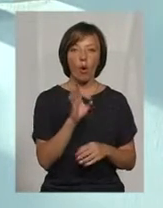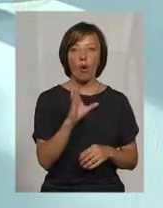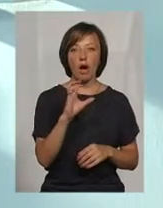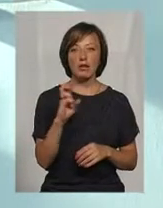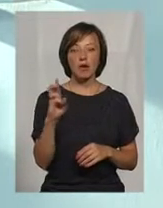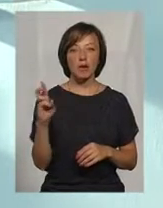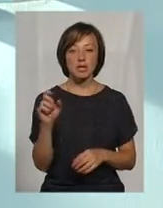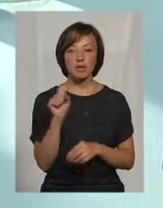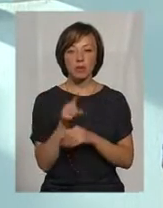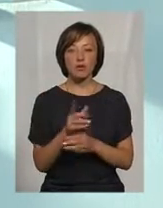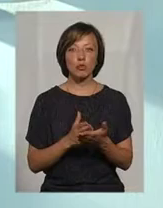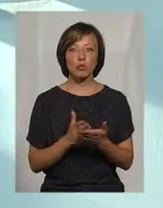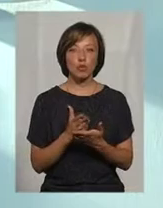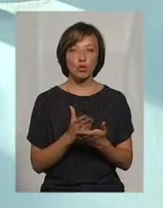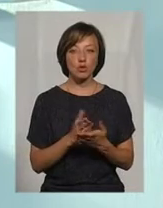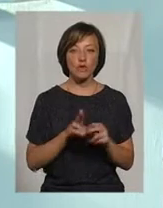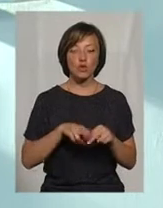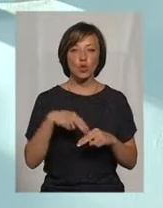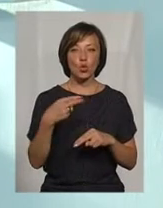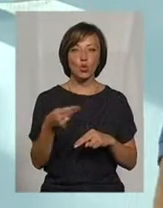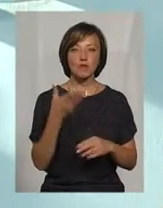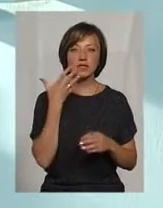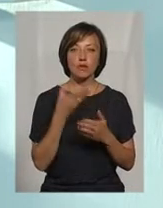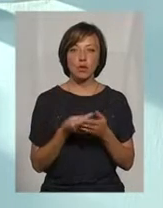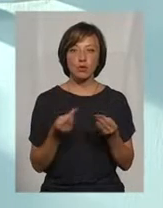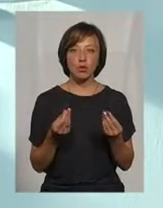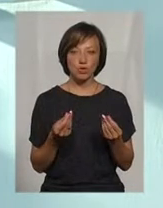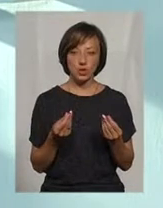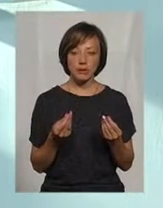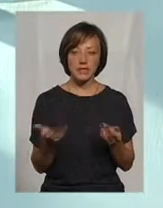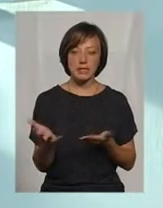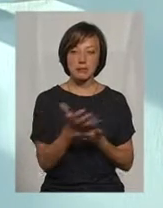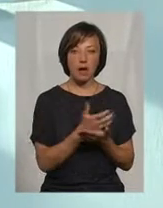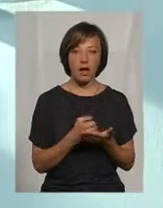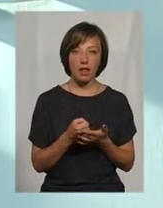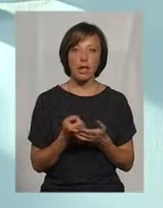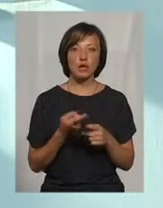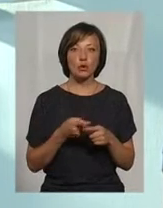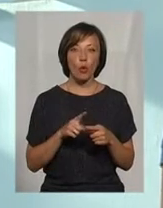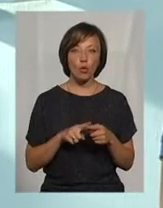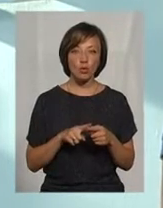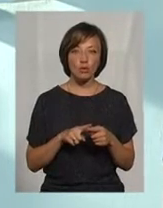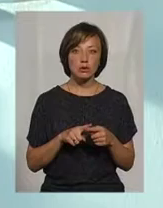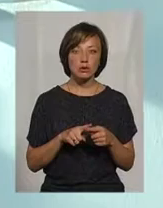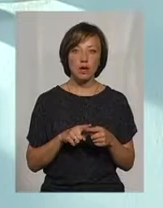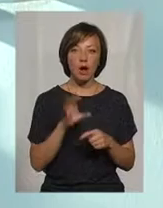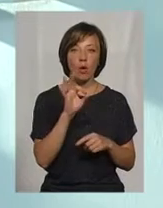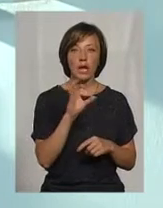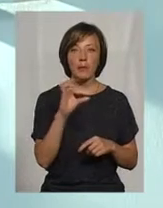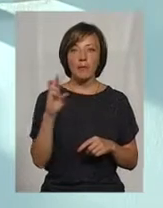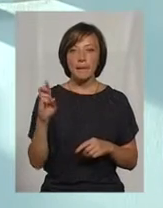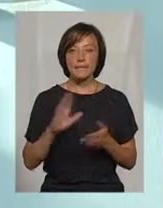ж як замовник послуг відшкодовує своїми коштами, які зібрали. І тому частина ОСББ